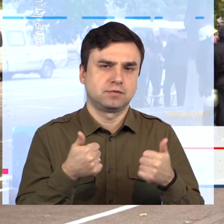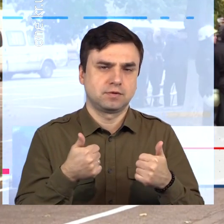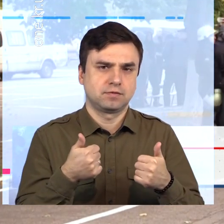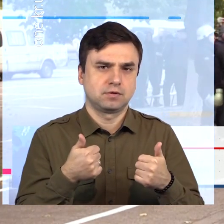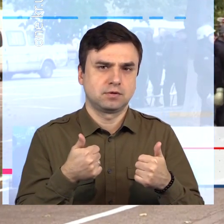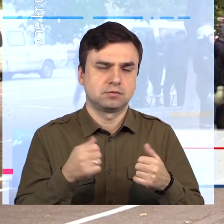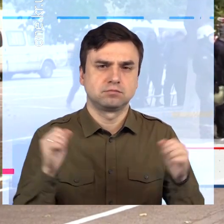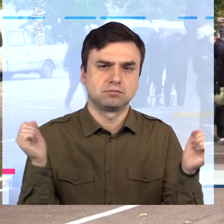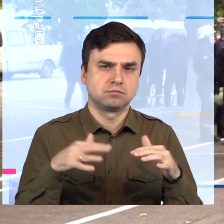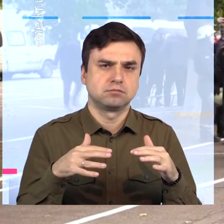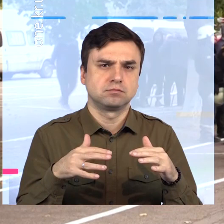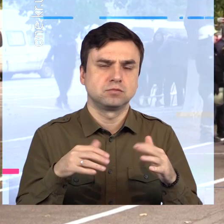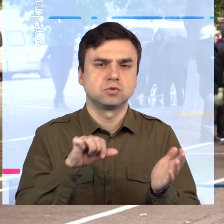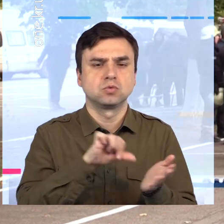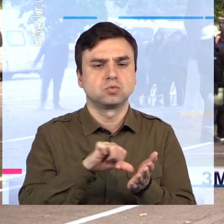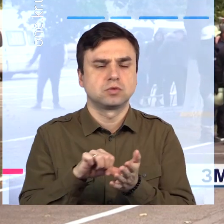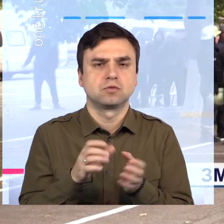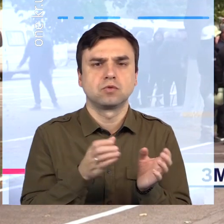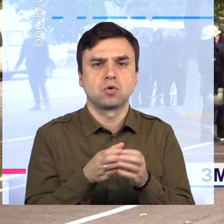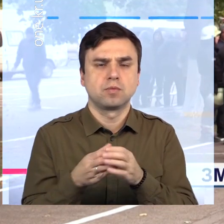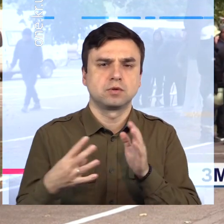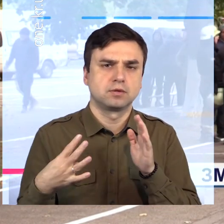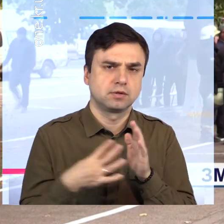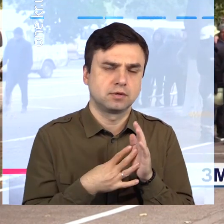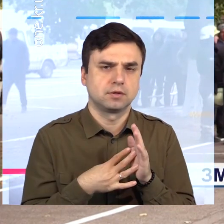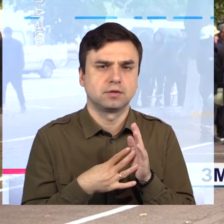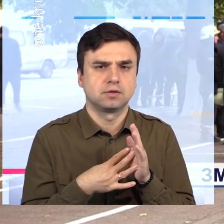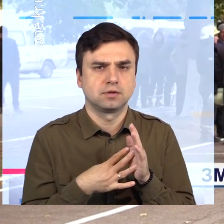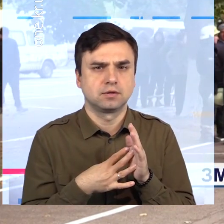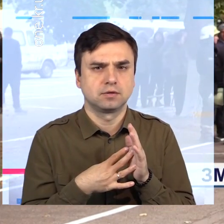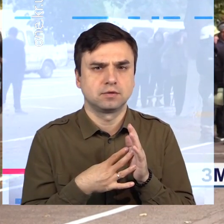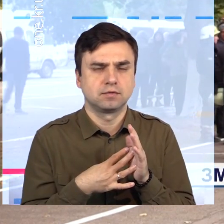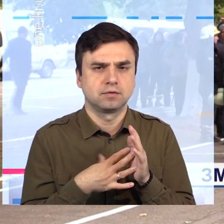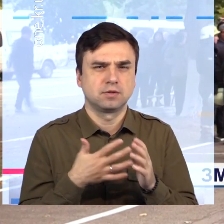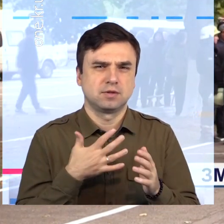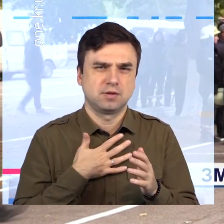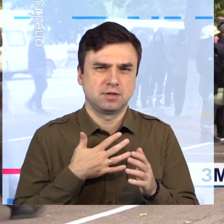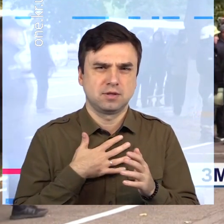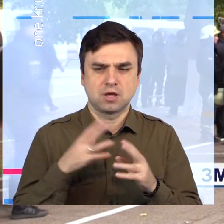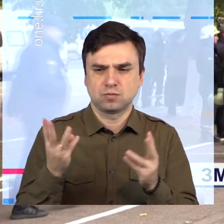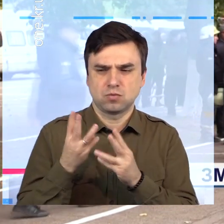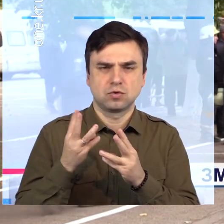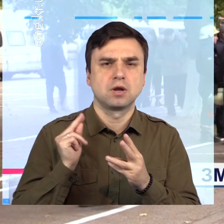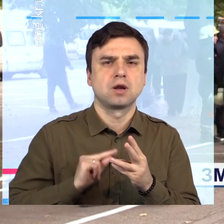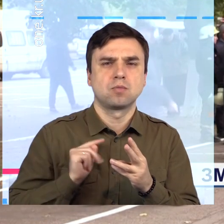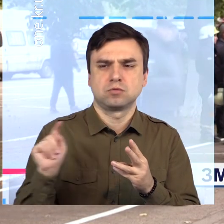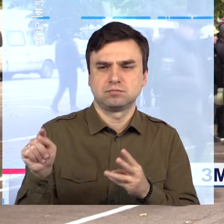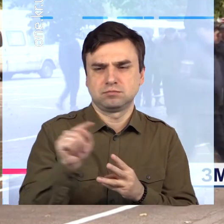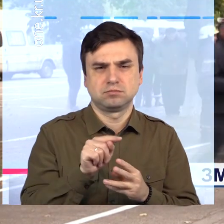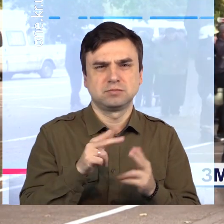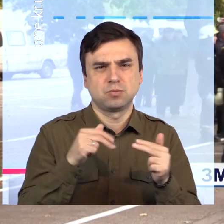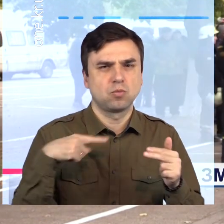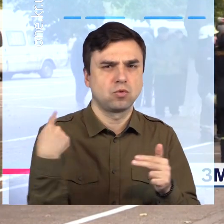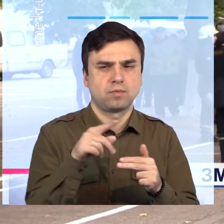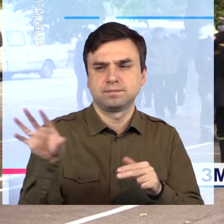який приймають участь 9 команд, це 9 наших пожежно-дратувальних загонів, які підставляють всю нашу